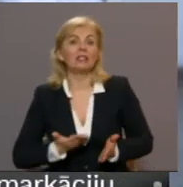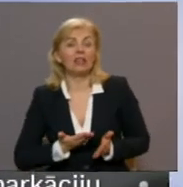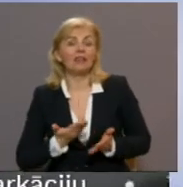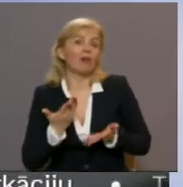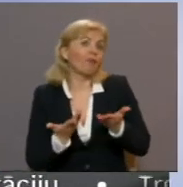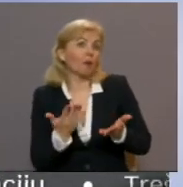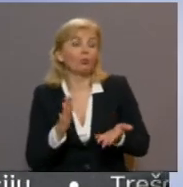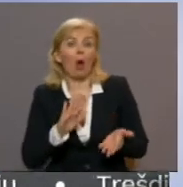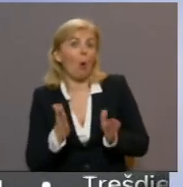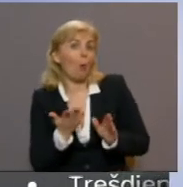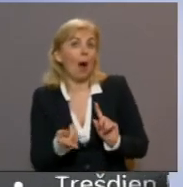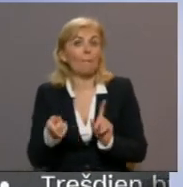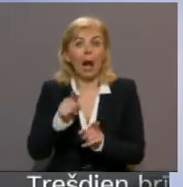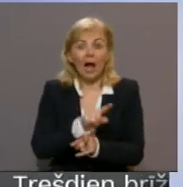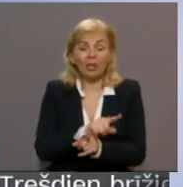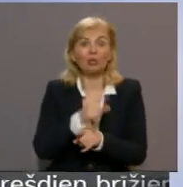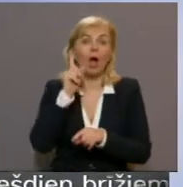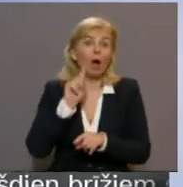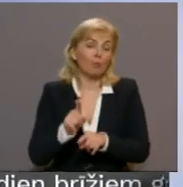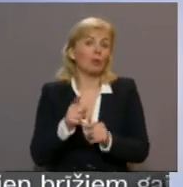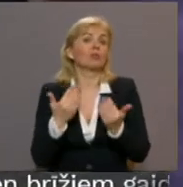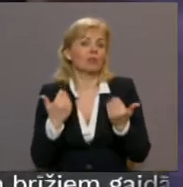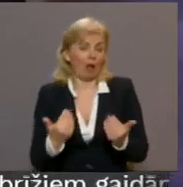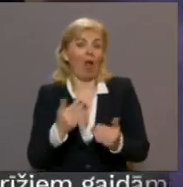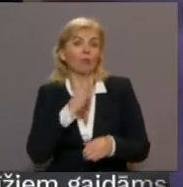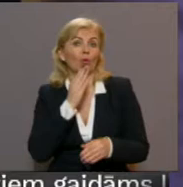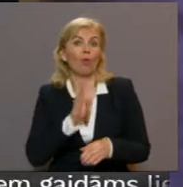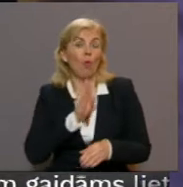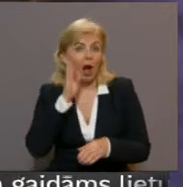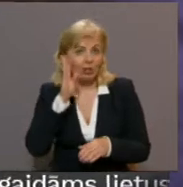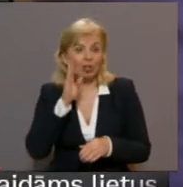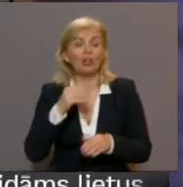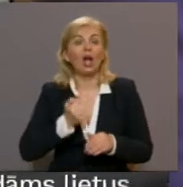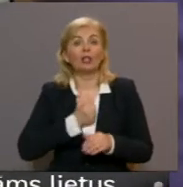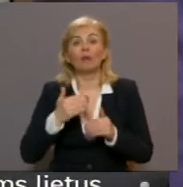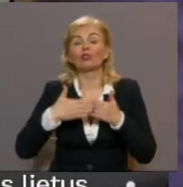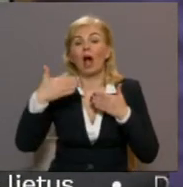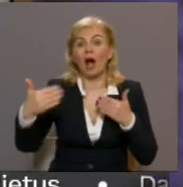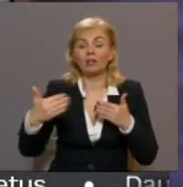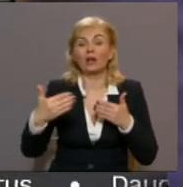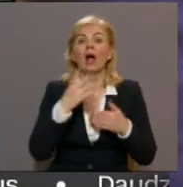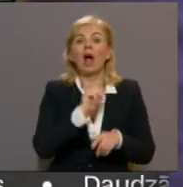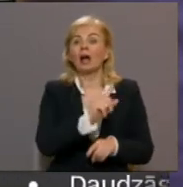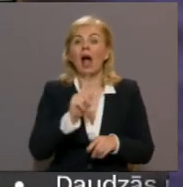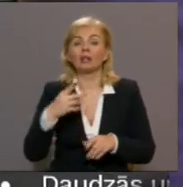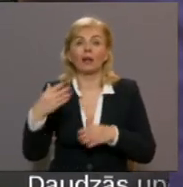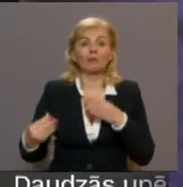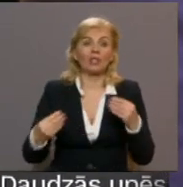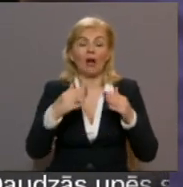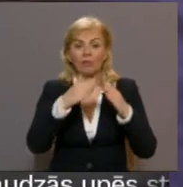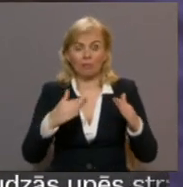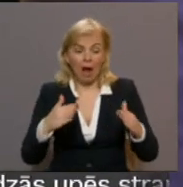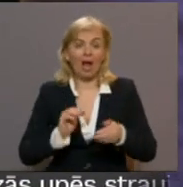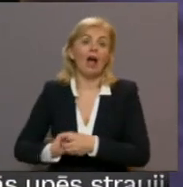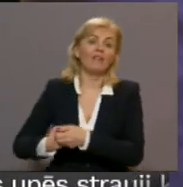ko mainījis. Protams, tas ir reāls brokasts. Šoreiz, diemžēl, attālināties ot katram savās mājās, taču nemazāk vienoti